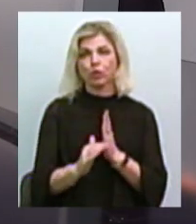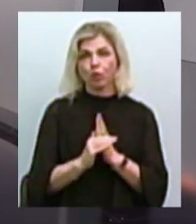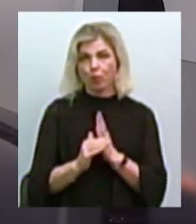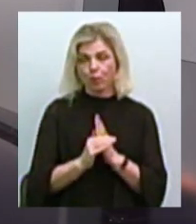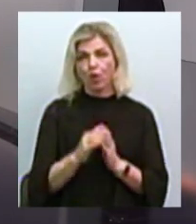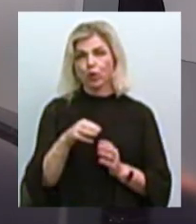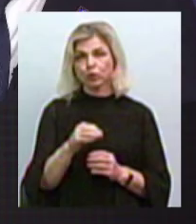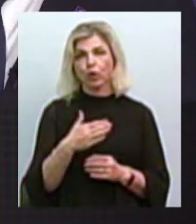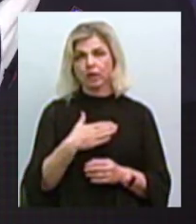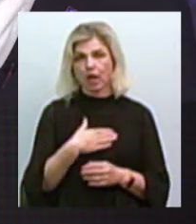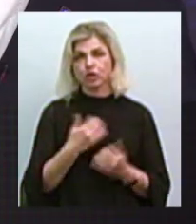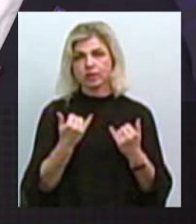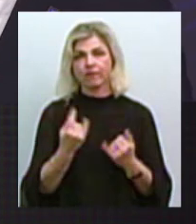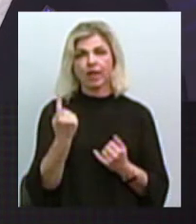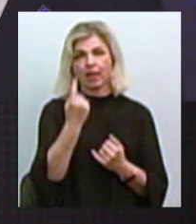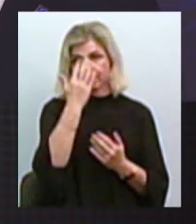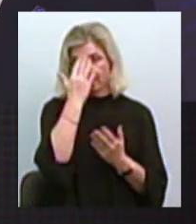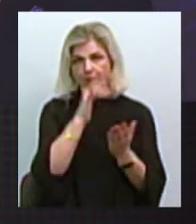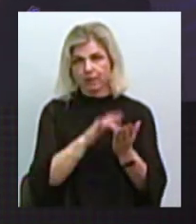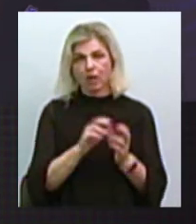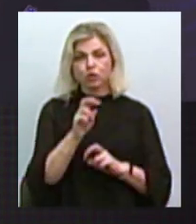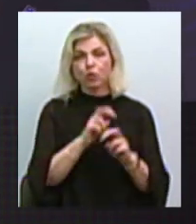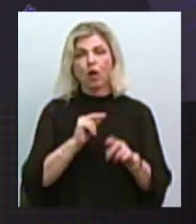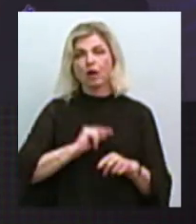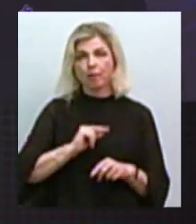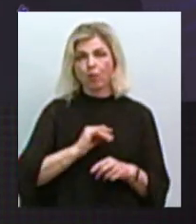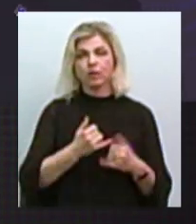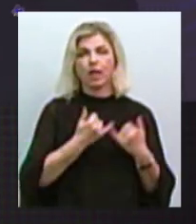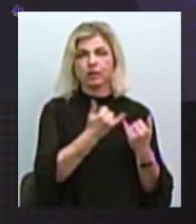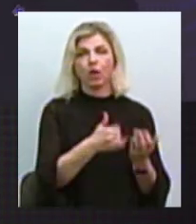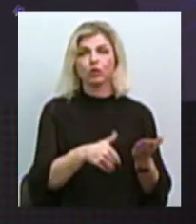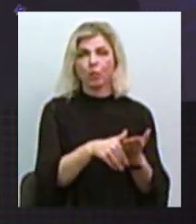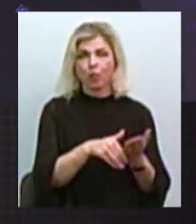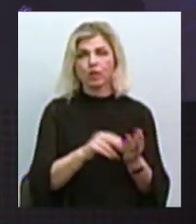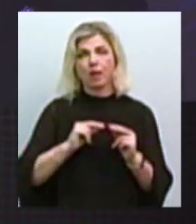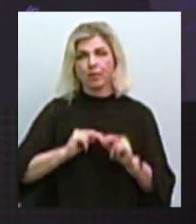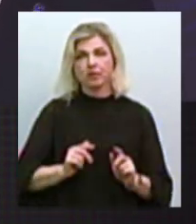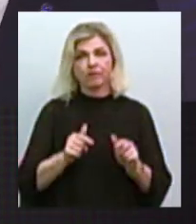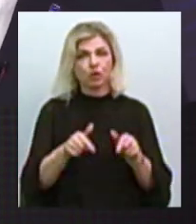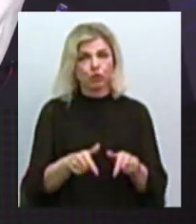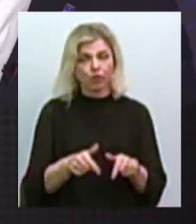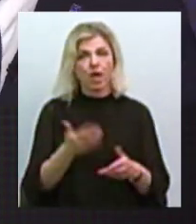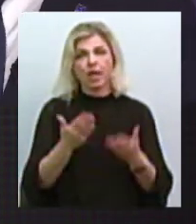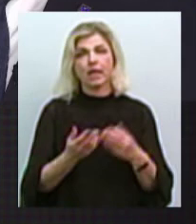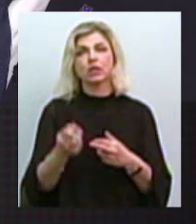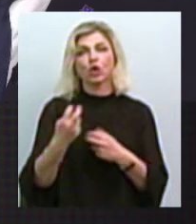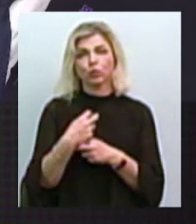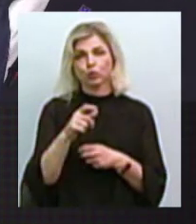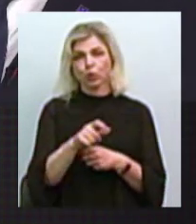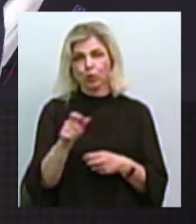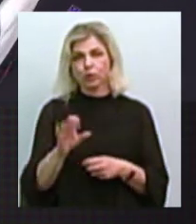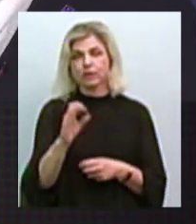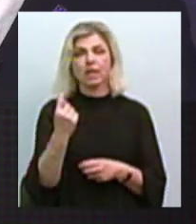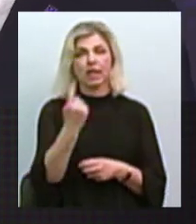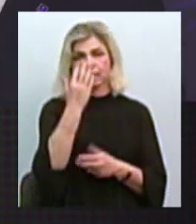то наша на сьогодні єдина мета – це підшукати роботу і надати їй допомогу в працевлаштуванні. А якщо до нас йдуть люди сьогодні з